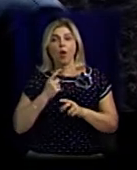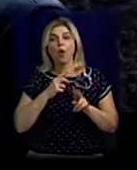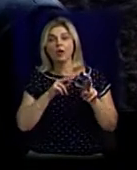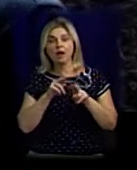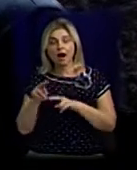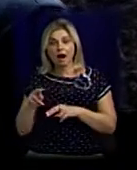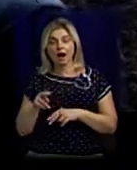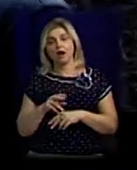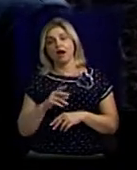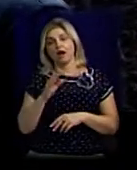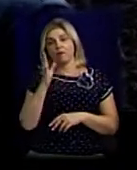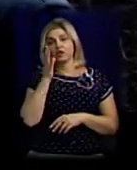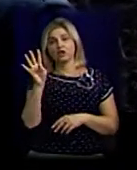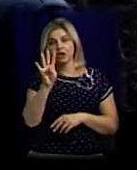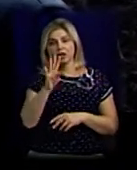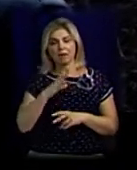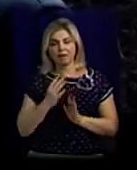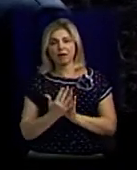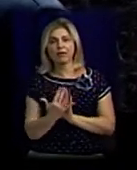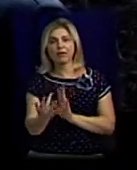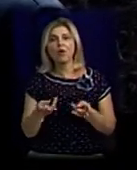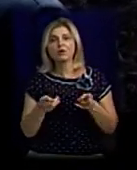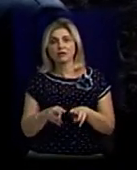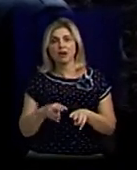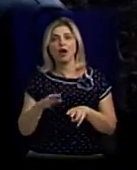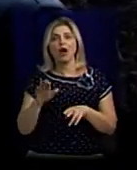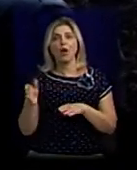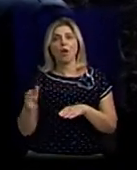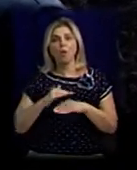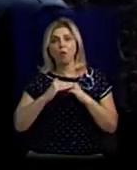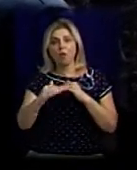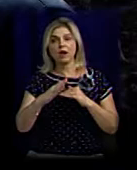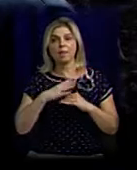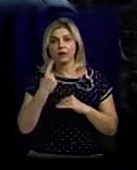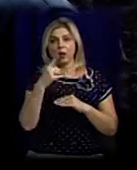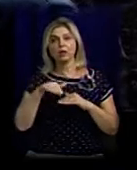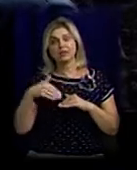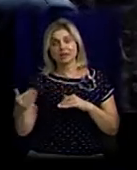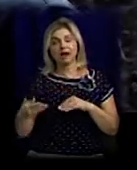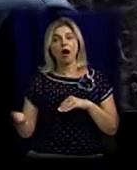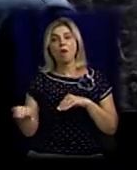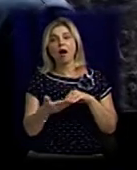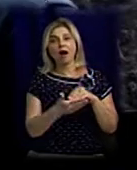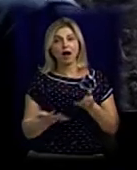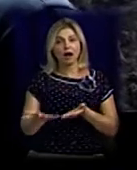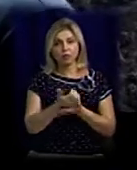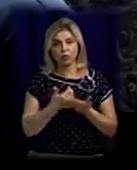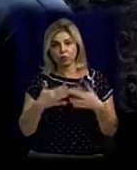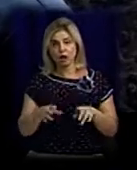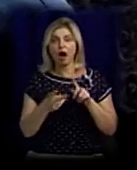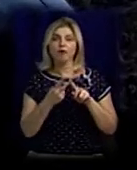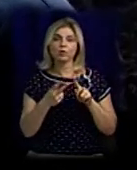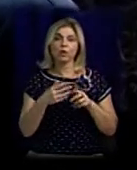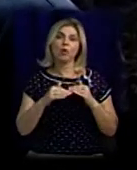випалювали стерню, яка розпространилася, поле було з одного боку обпахано, з іншої боку не обпахано.